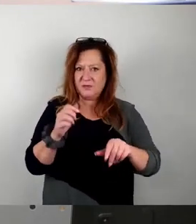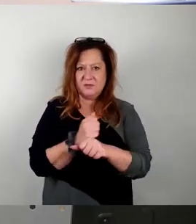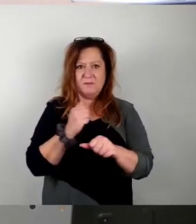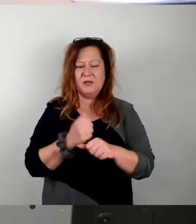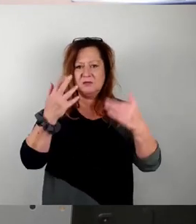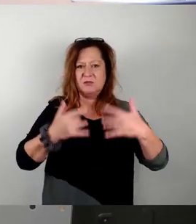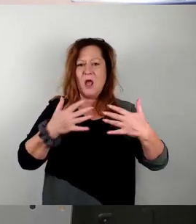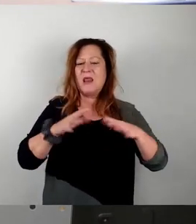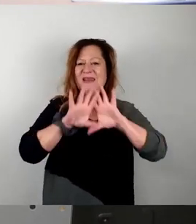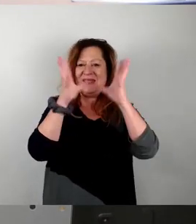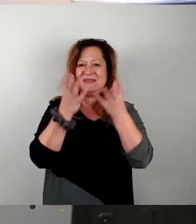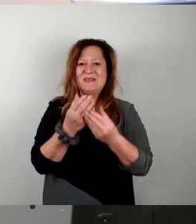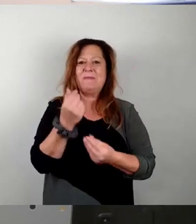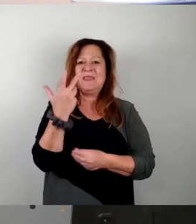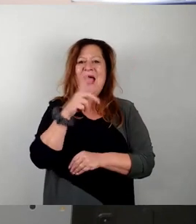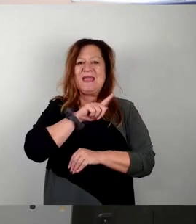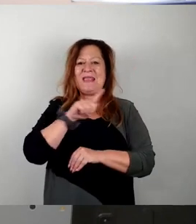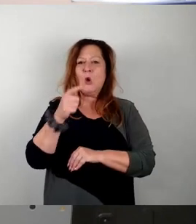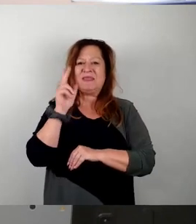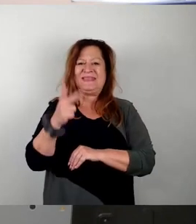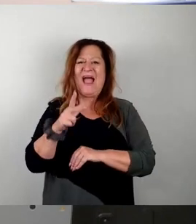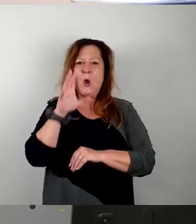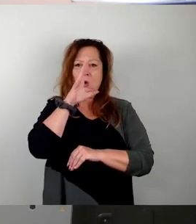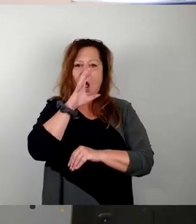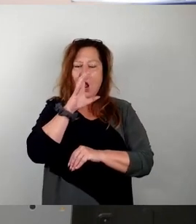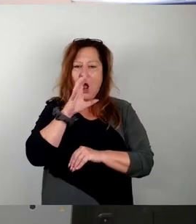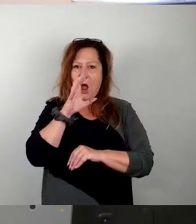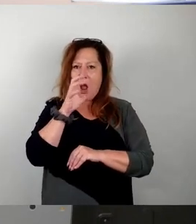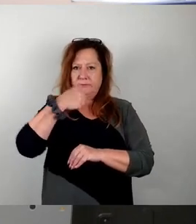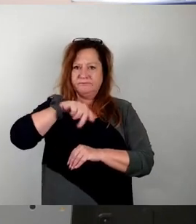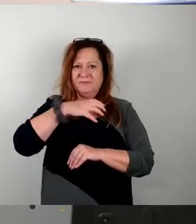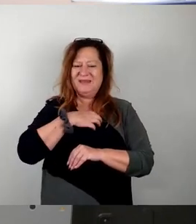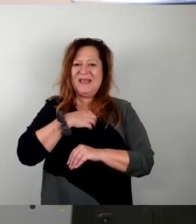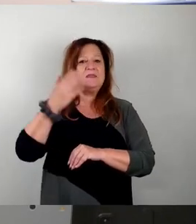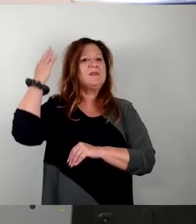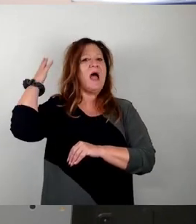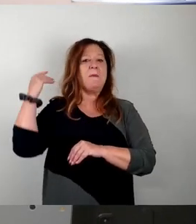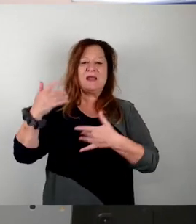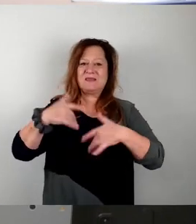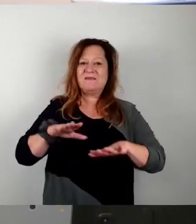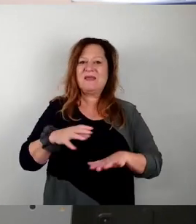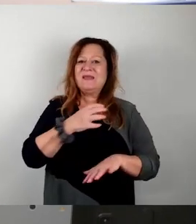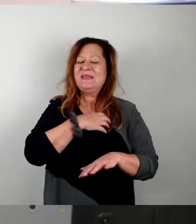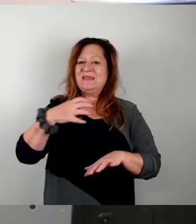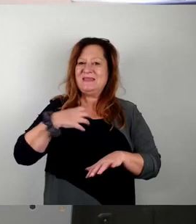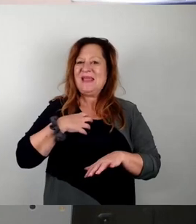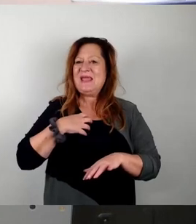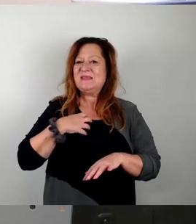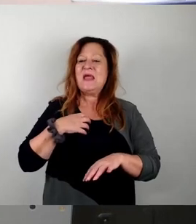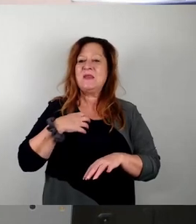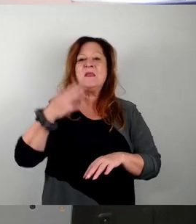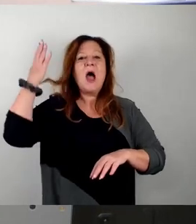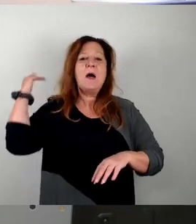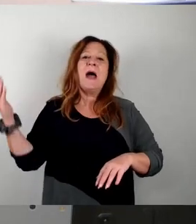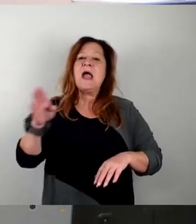.300 Garagen in Dresden, die zu einer Zeit entstanden sind, als es in Dresden vor allem eins gab, nämlich Platz. Und